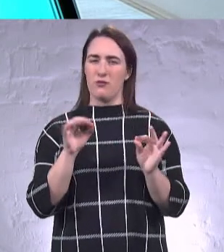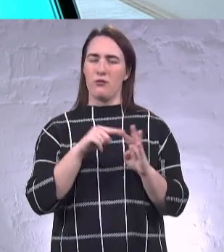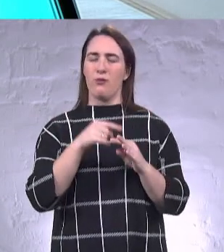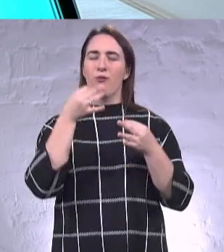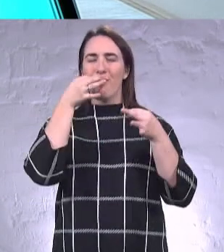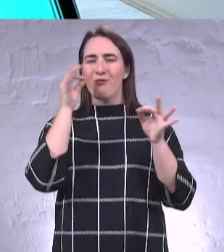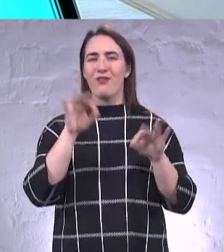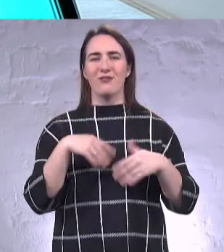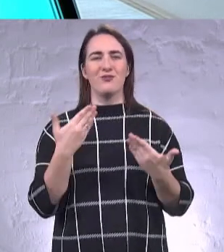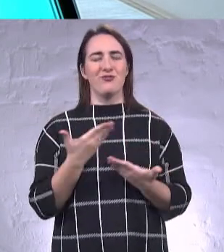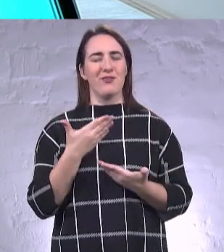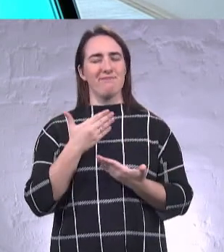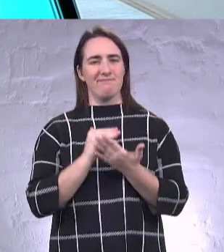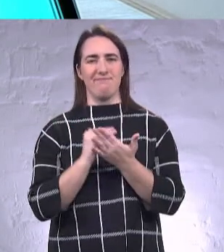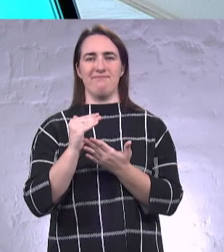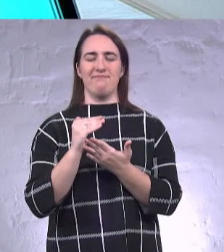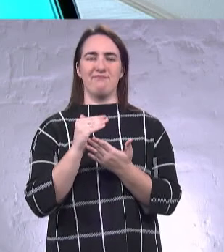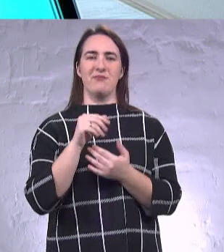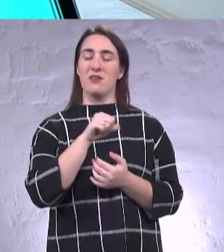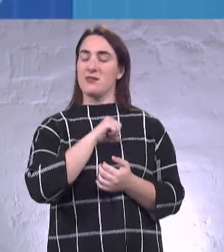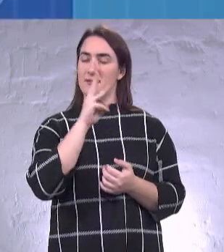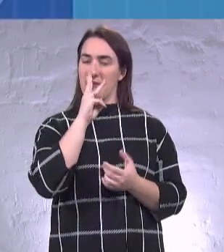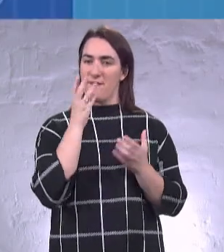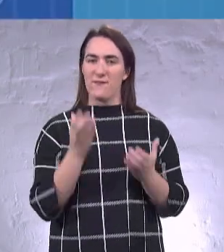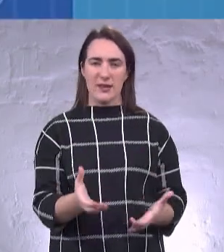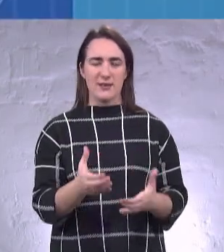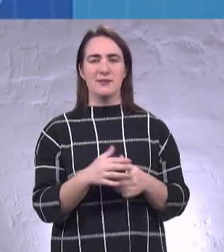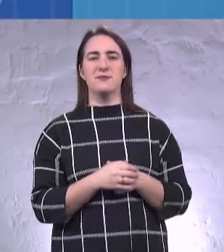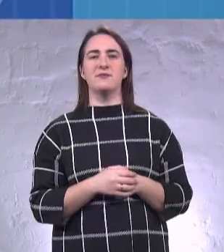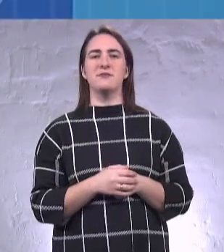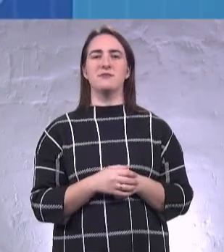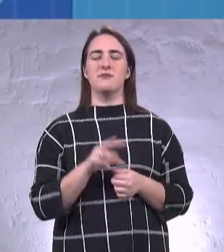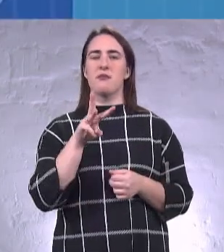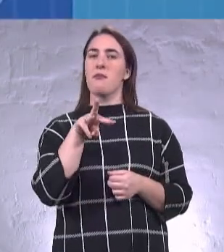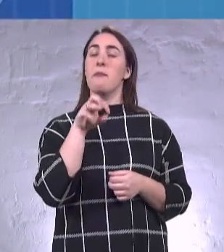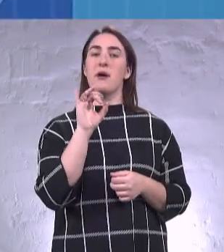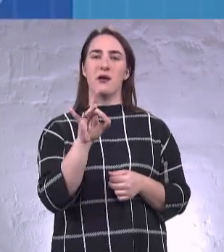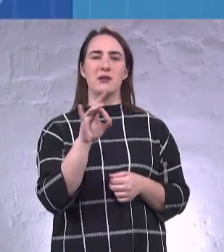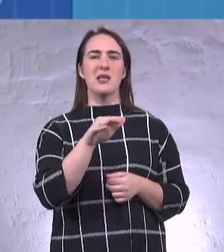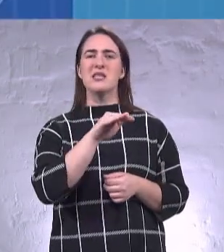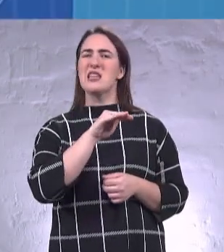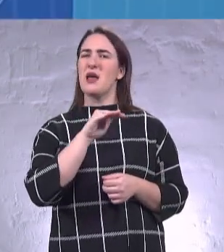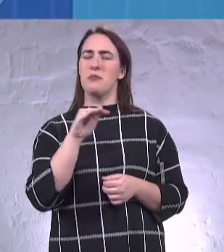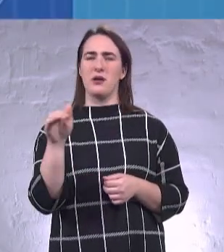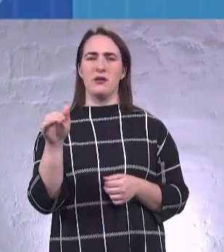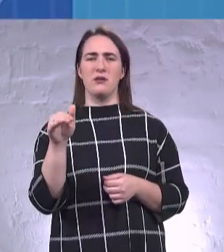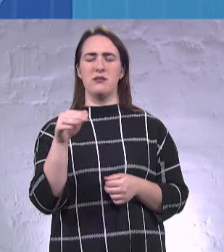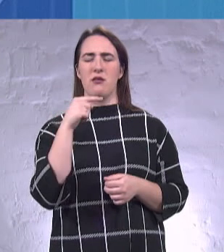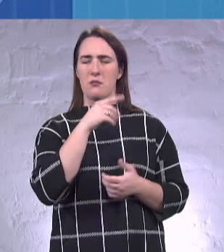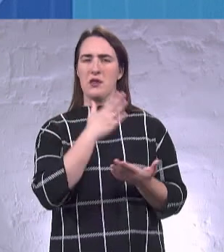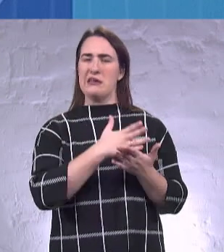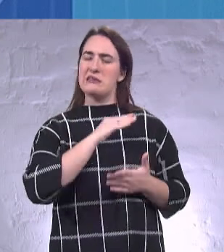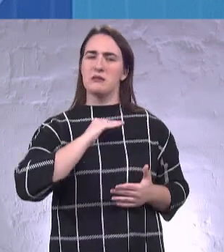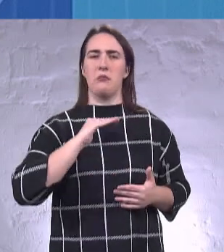якість життя доволі висока, найвищі заробітні плати, мери, стабільність. Стабільність.